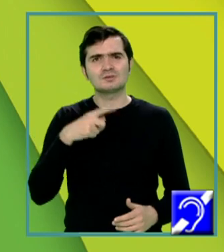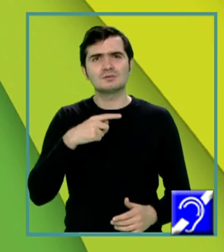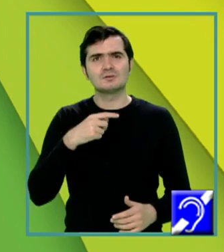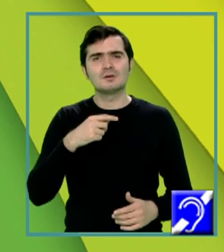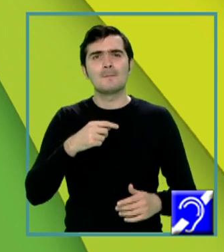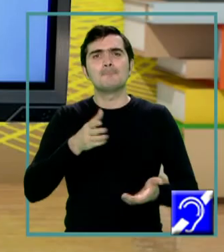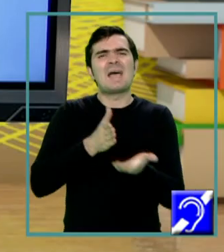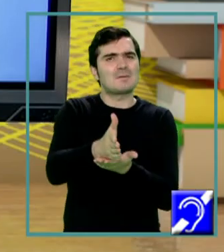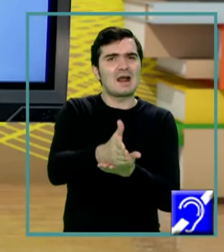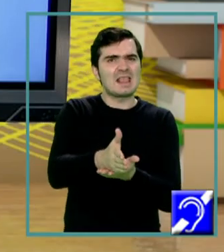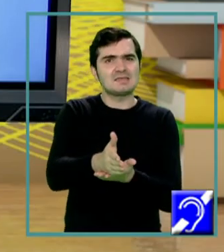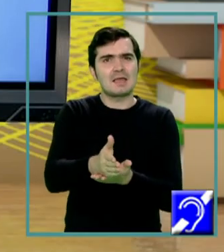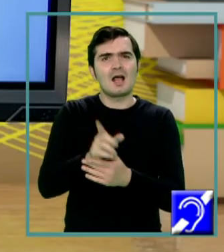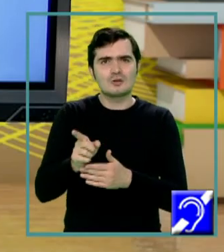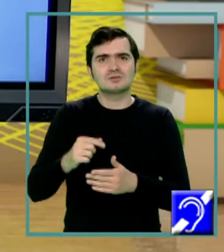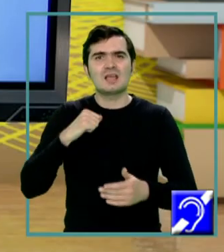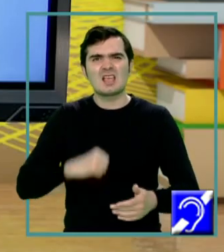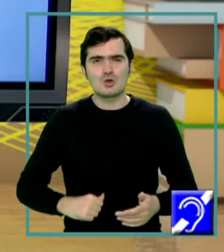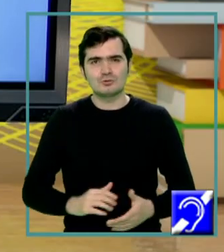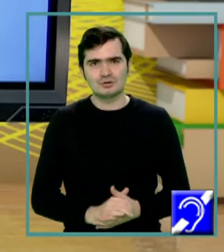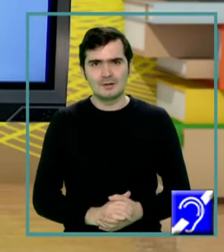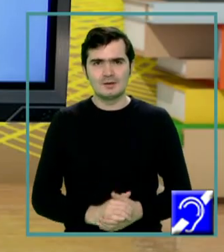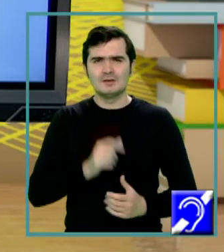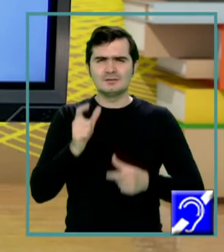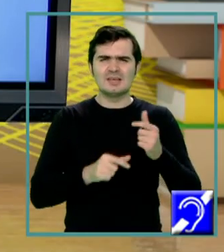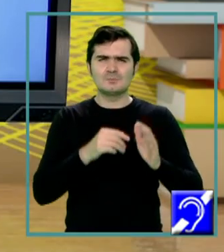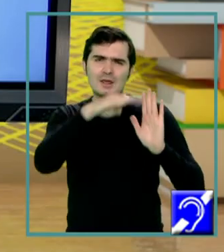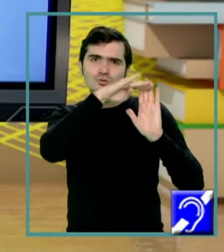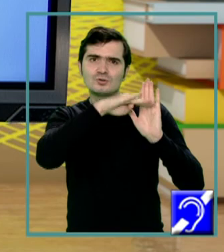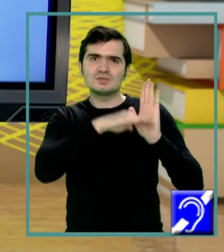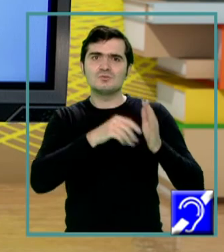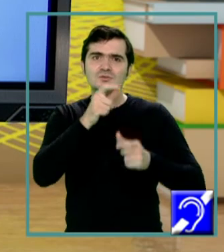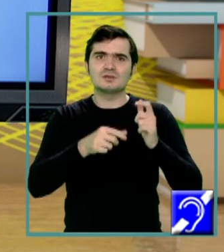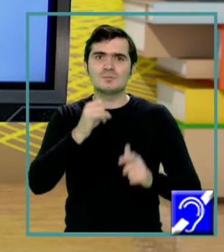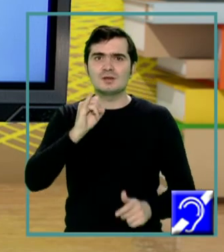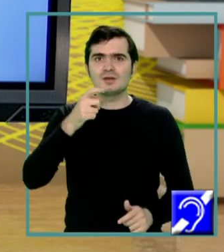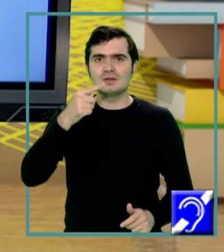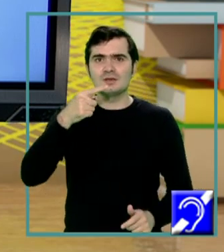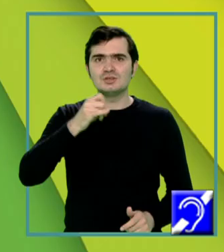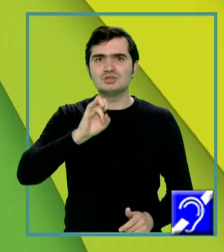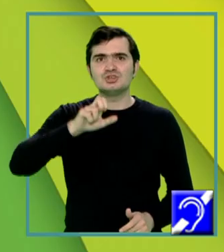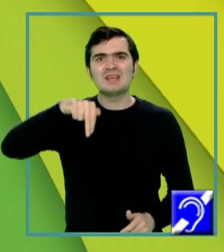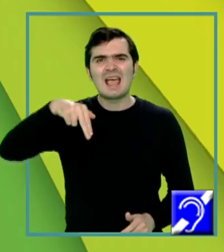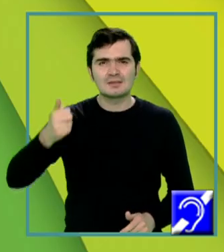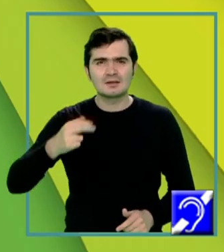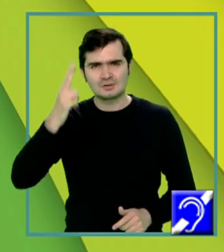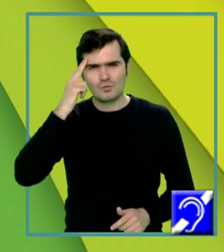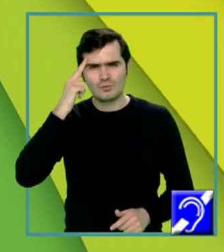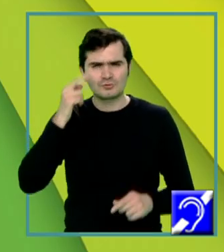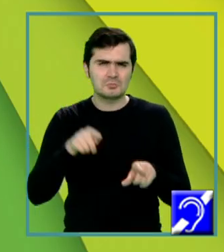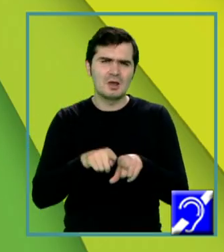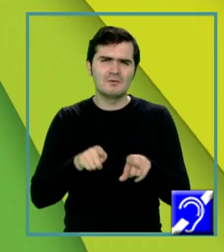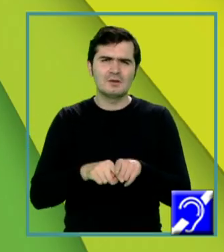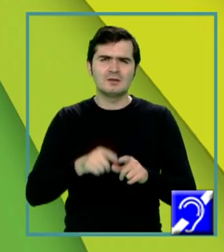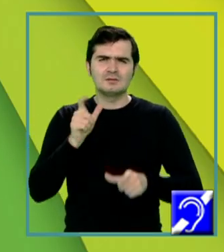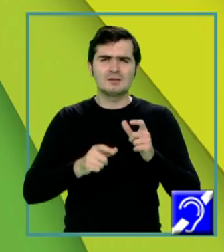irreversibile. Dintre noțiunile elementare de higienă pe care ar trebui să le cunoaștem și să le aplicăm, se numără, evident,